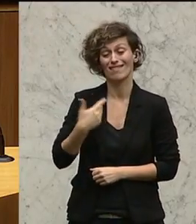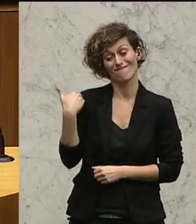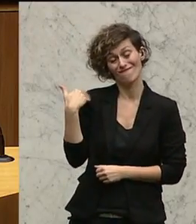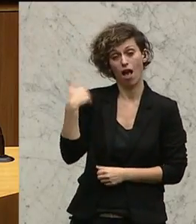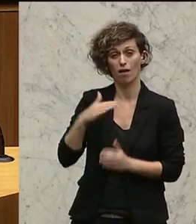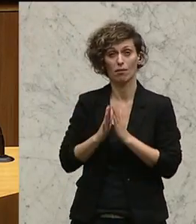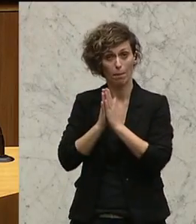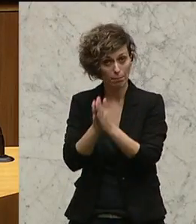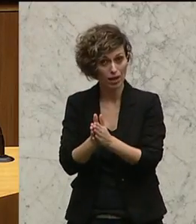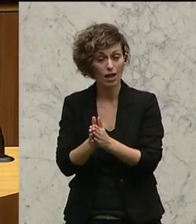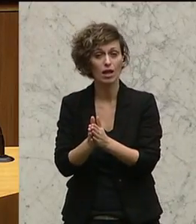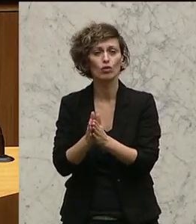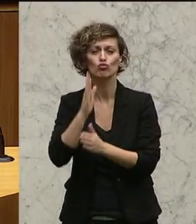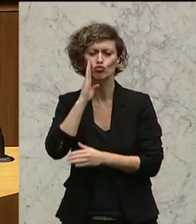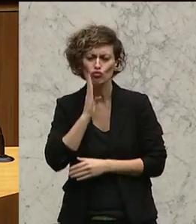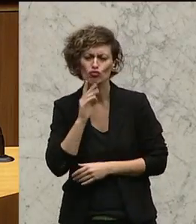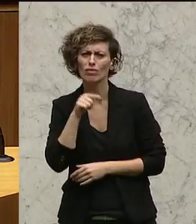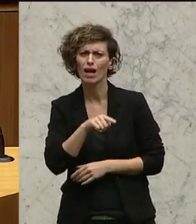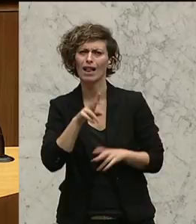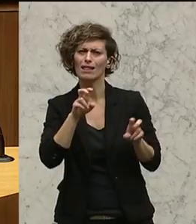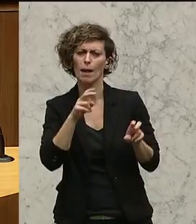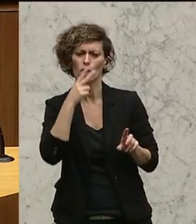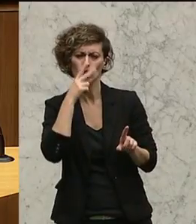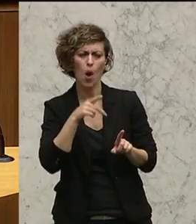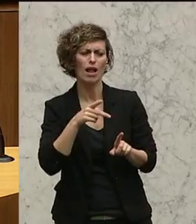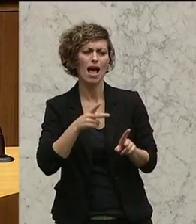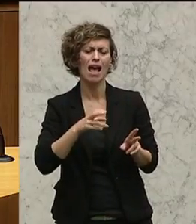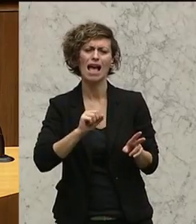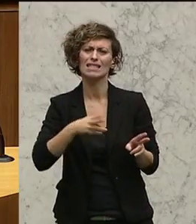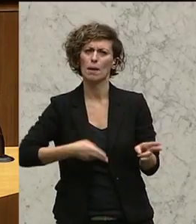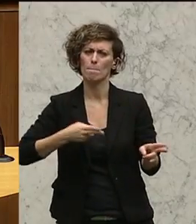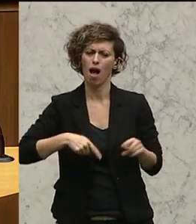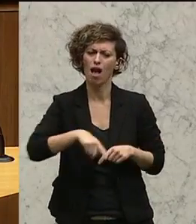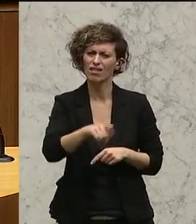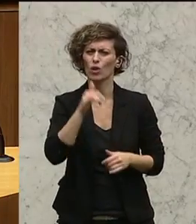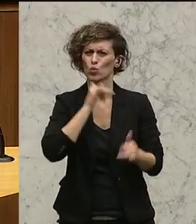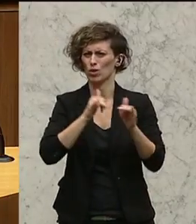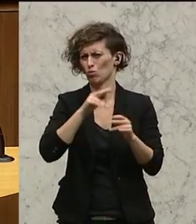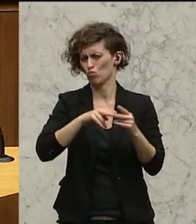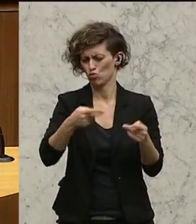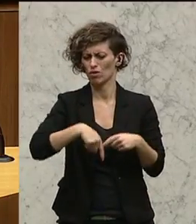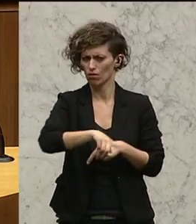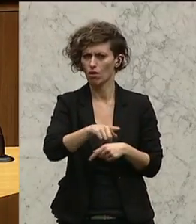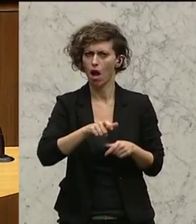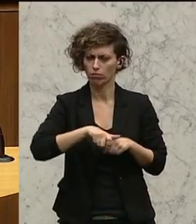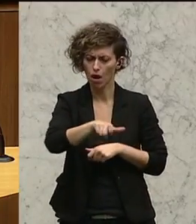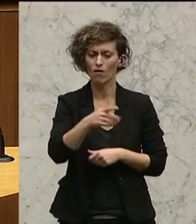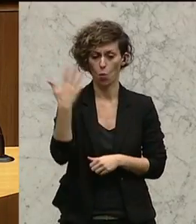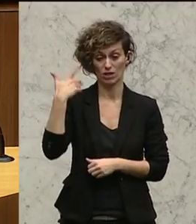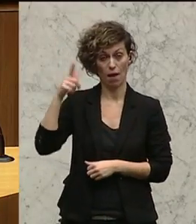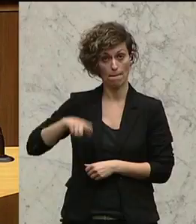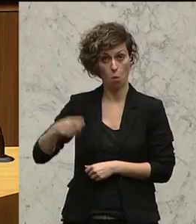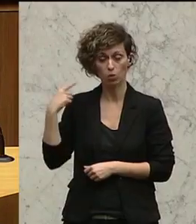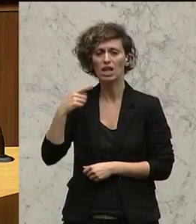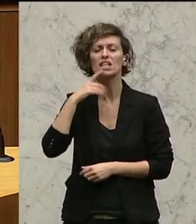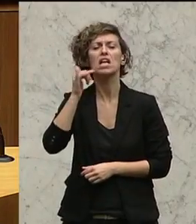gebeten, dass Sie sich das Thema anschauen, der Reset-Bahn, eine touristische Anlage des Verbundes. Damals, vor zwei Monaten. Sie